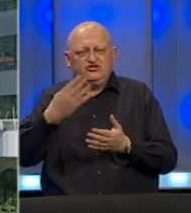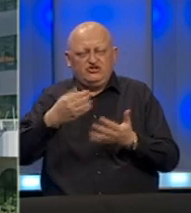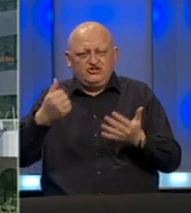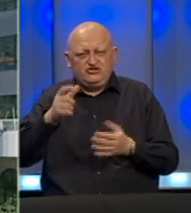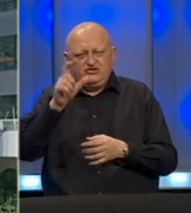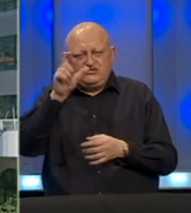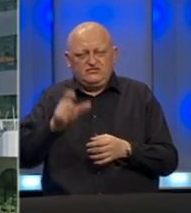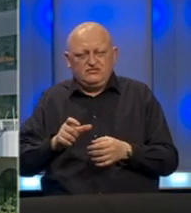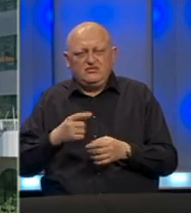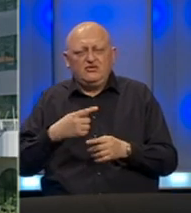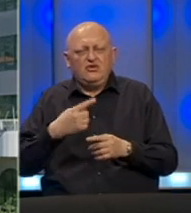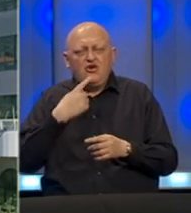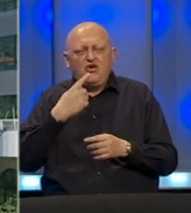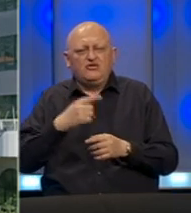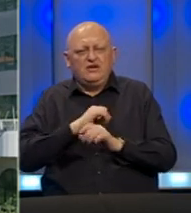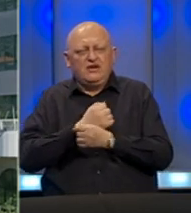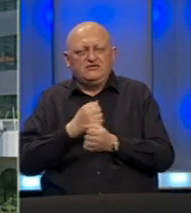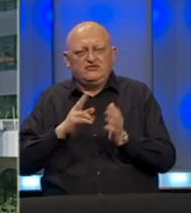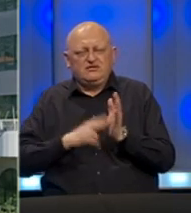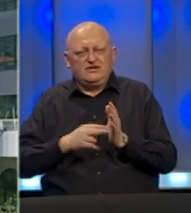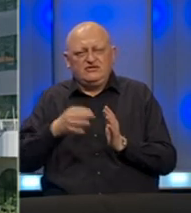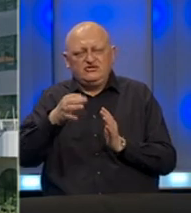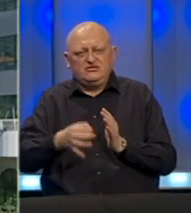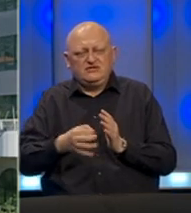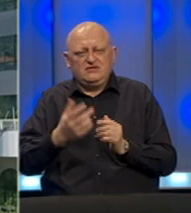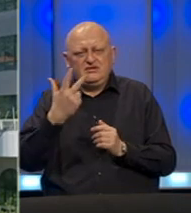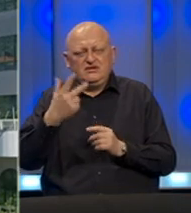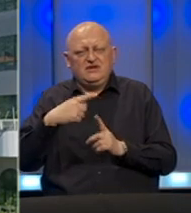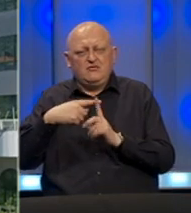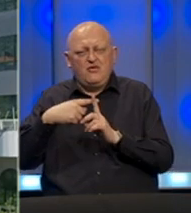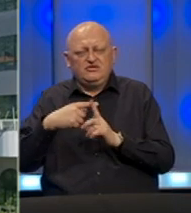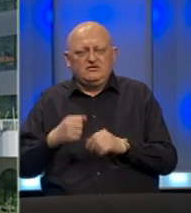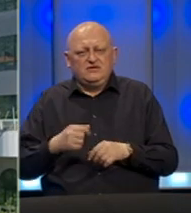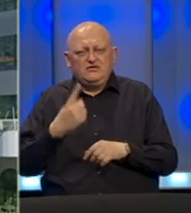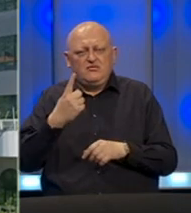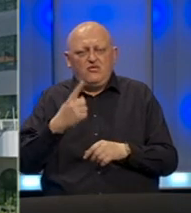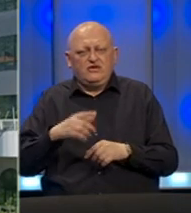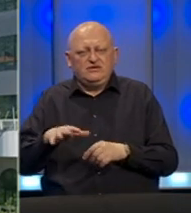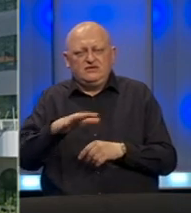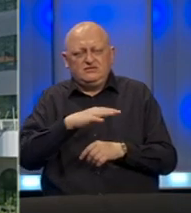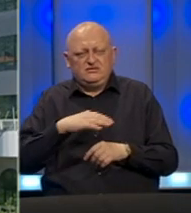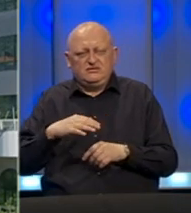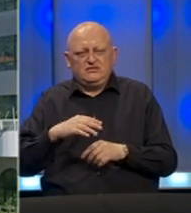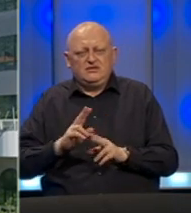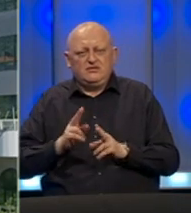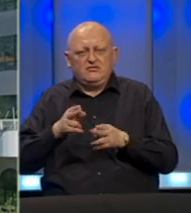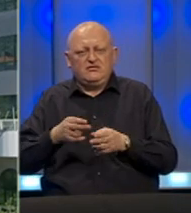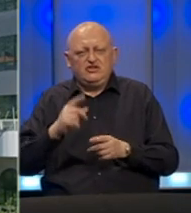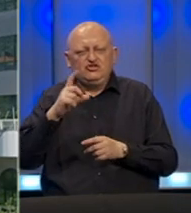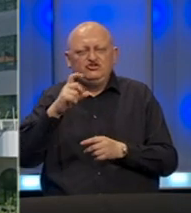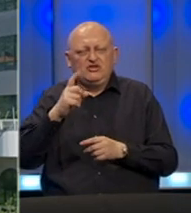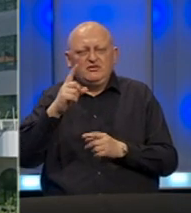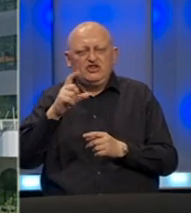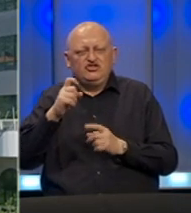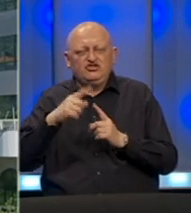uzoraka od kojih su, kada je riječ o Hercegovačkom Neretvanskom kantonu, tri bila pozitivna, i to po jedan sa područja Mostara, Čapljine